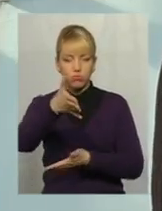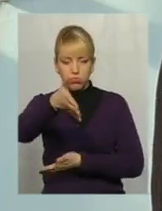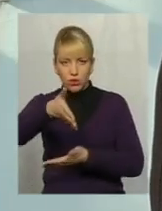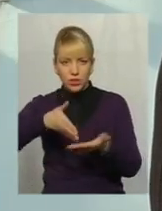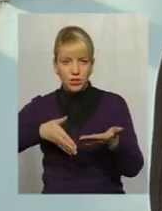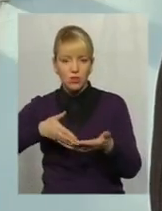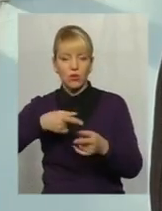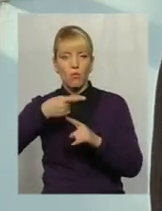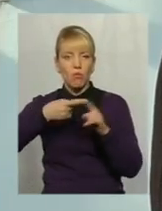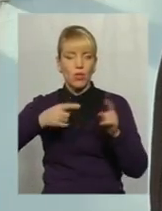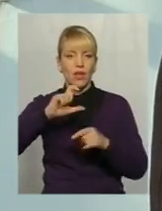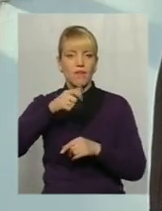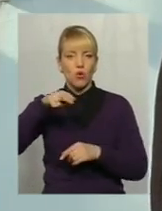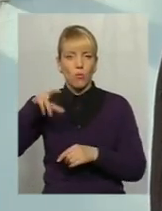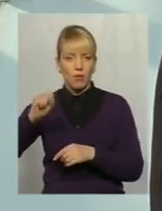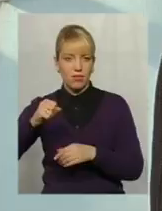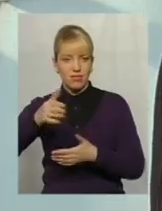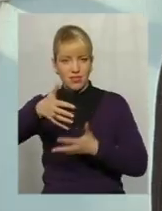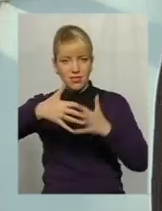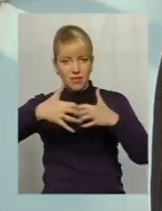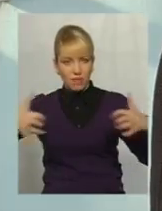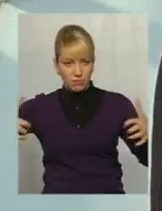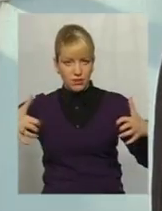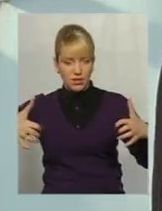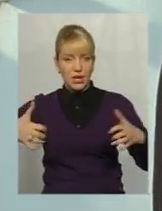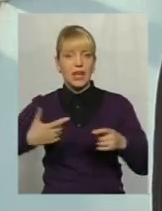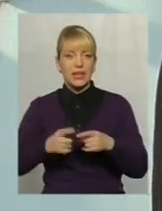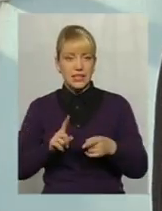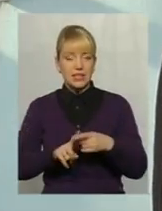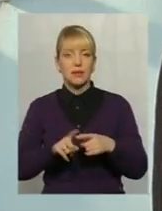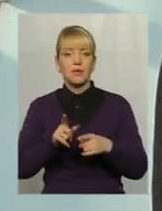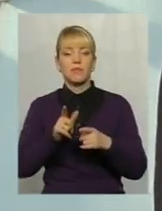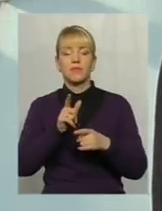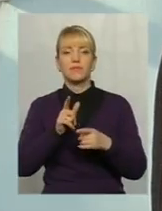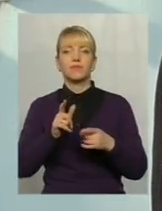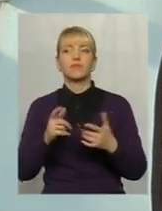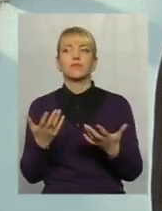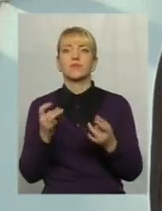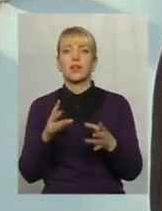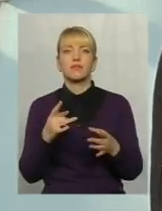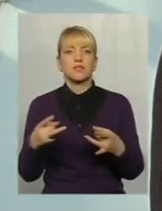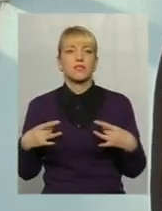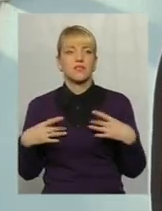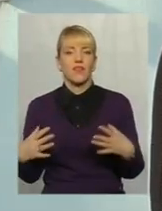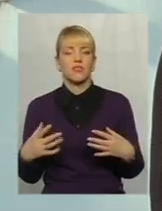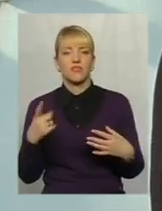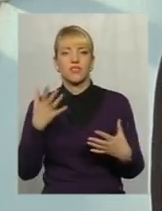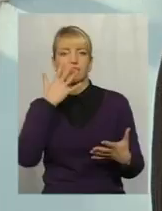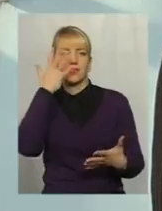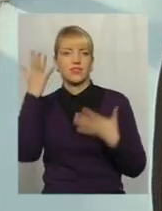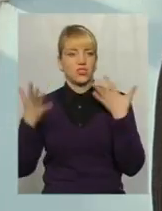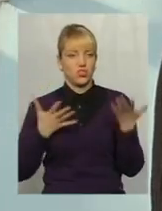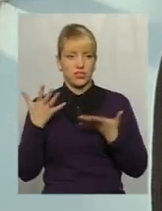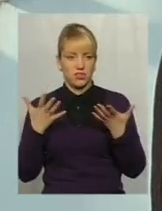навпіл. І вони саме під час цього свята, ну, я б беру таке слово, кічиться перед всією